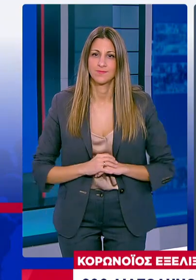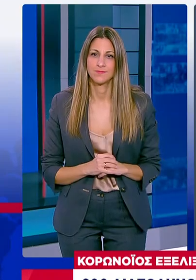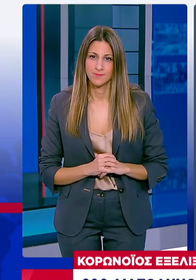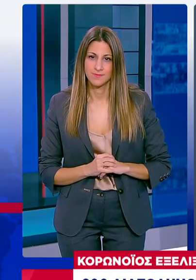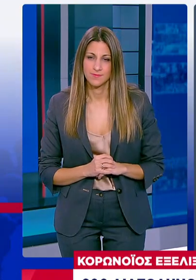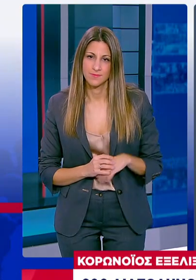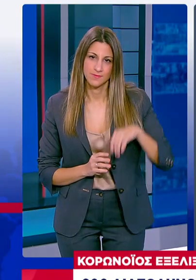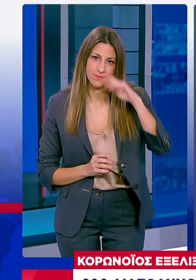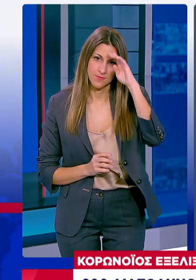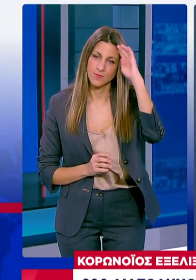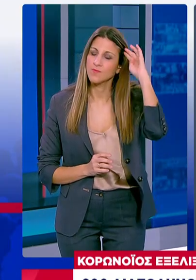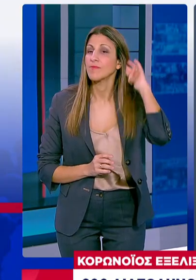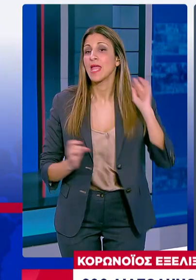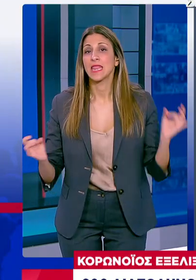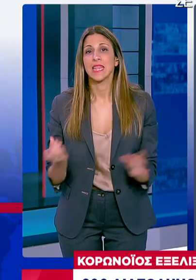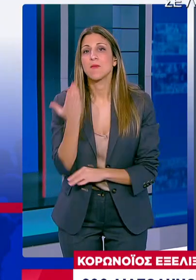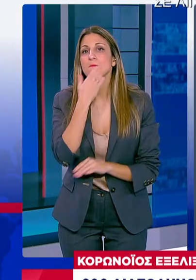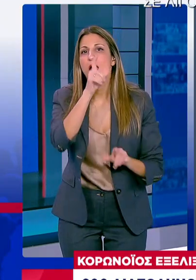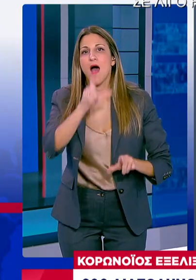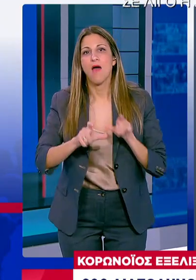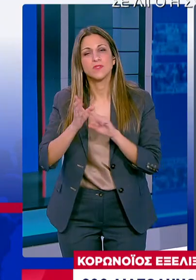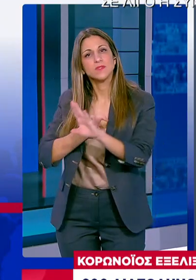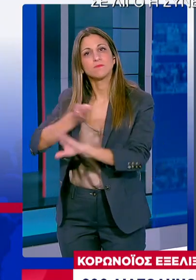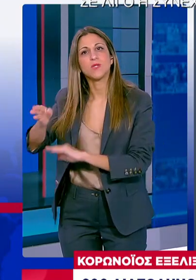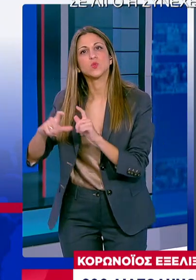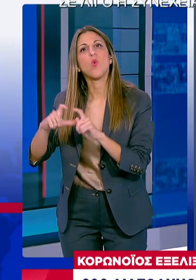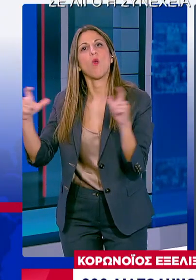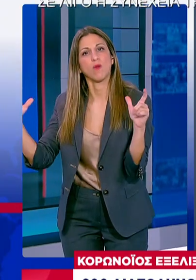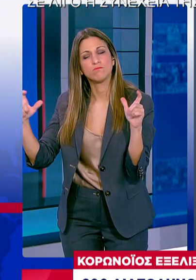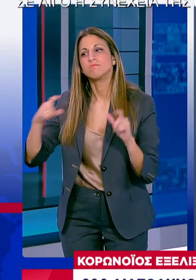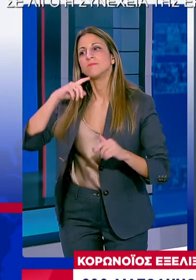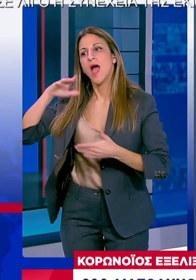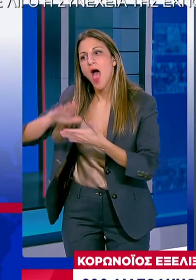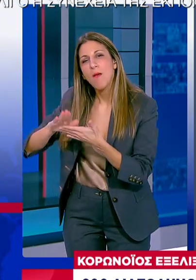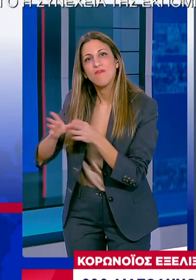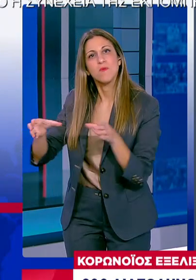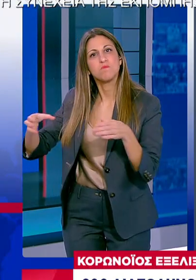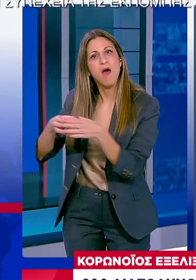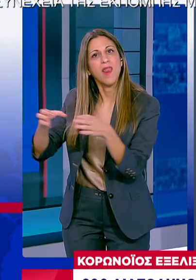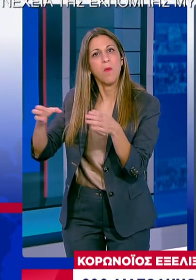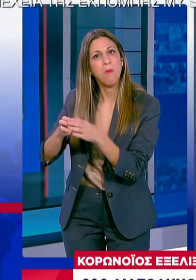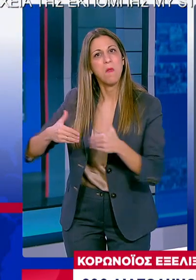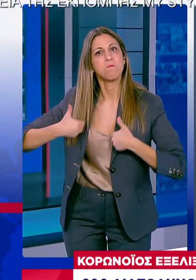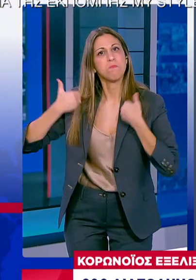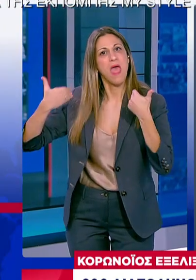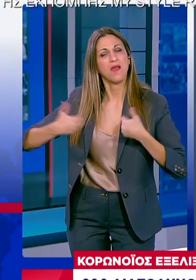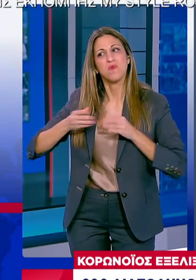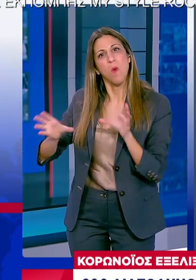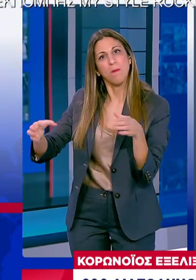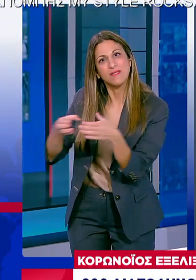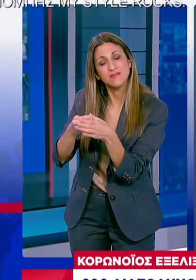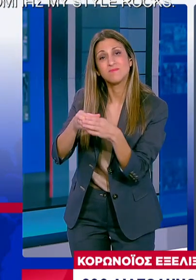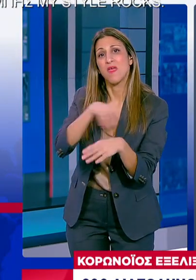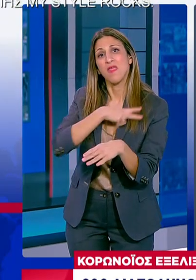και των δασκάλων τους Έχουν μεγάλη σημασία για την κοινωνική και συναισθηματική ολοκλήρυση των παιδιών και των εφήβων Τη σωματική